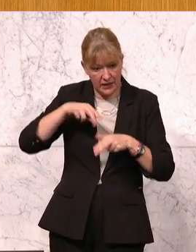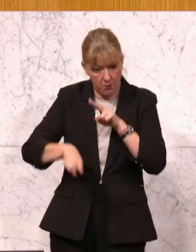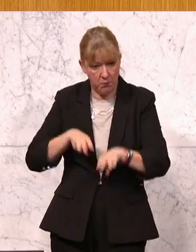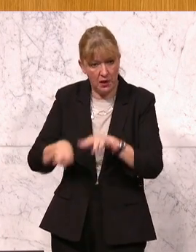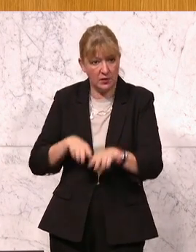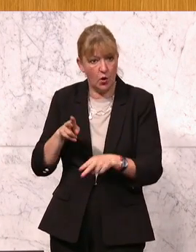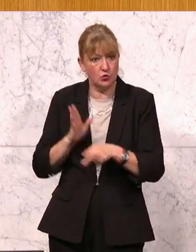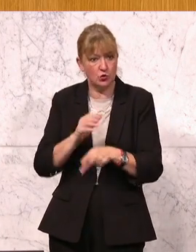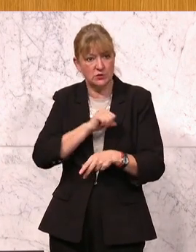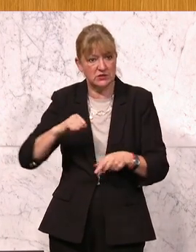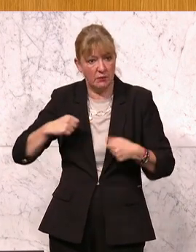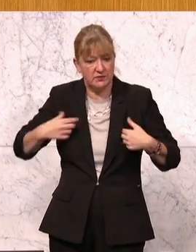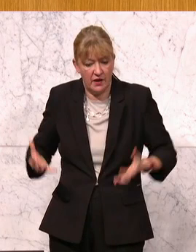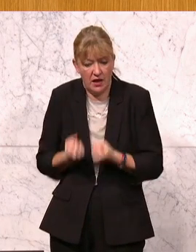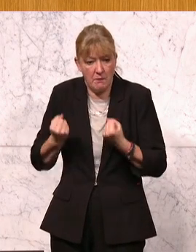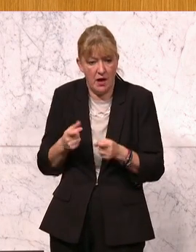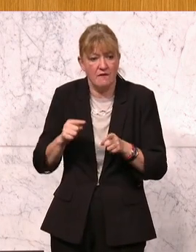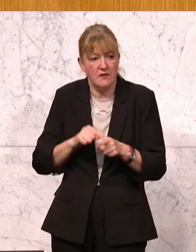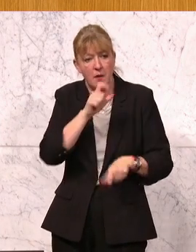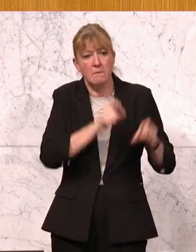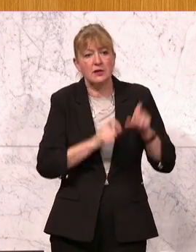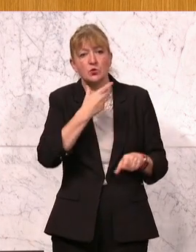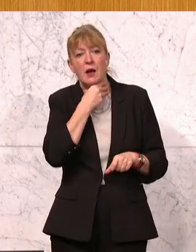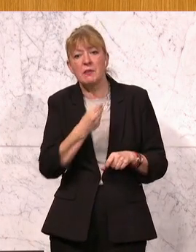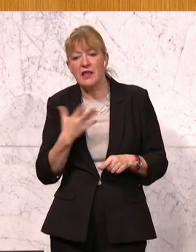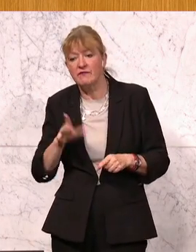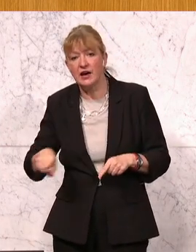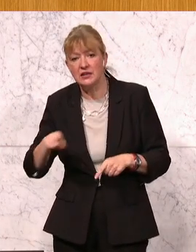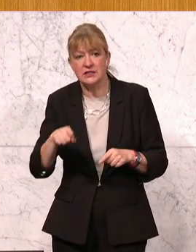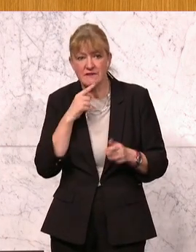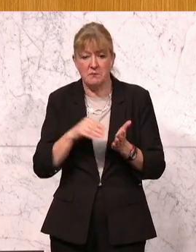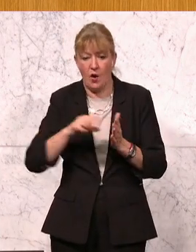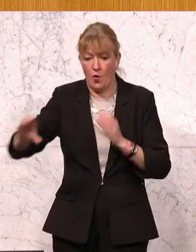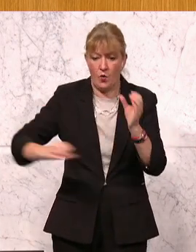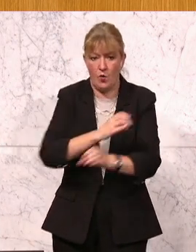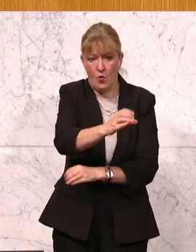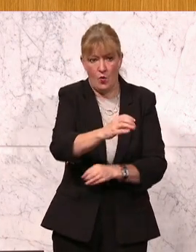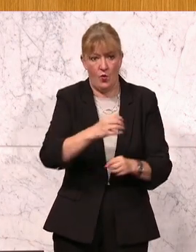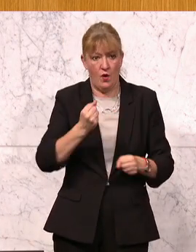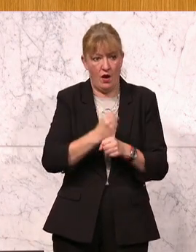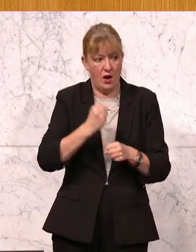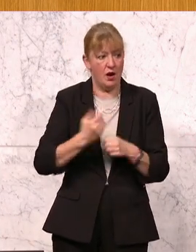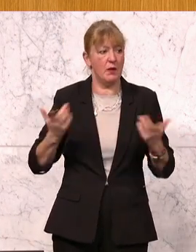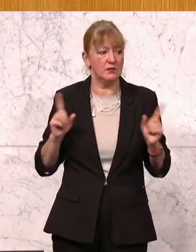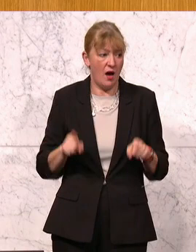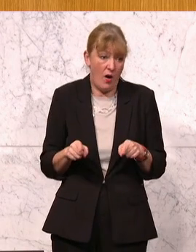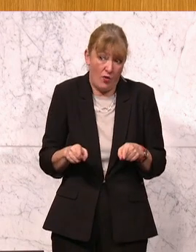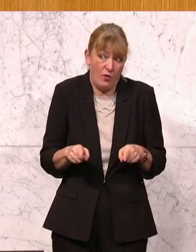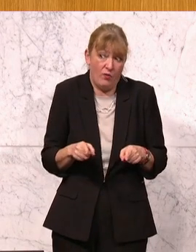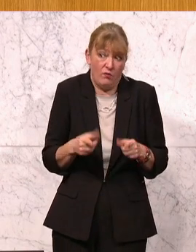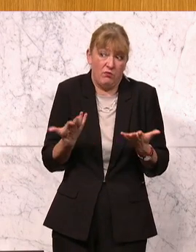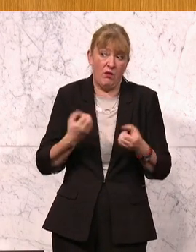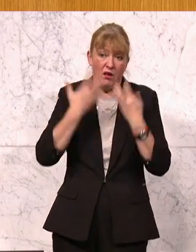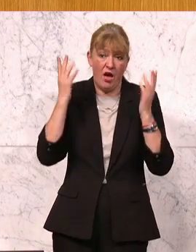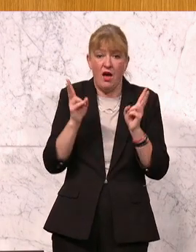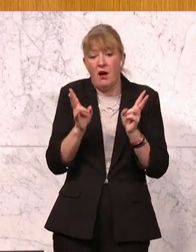und Betreuungsmöglichkeiten geschaffen, um den Personalbedarf, den sie haben, entdecken zu können. Sie können das vor allem, können sie das klar und